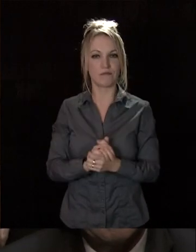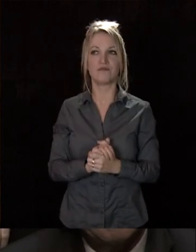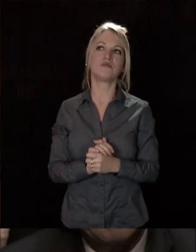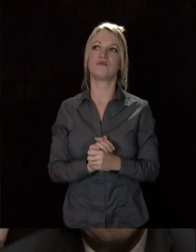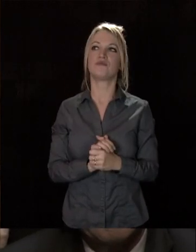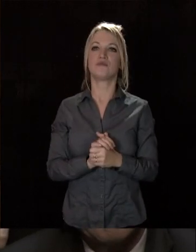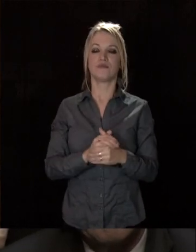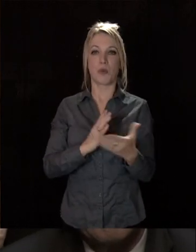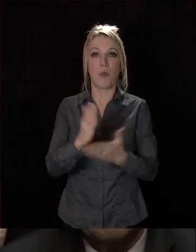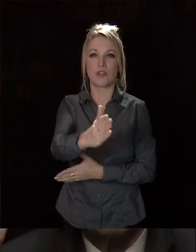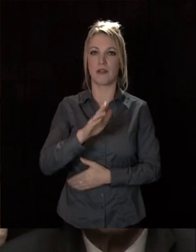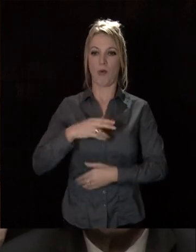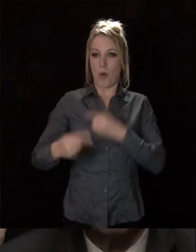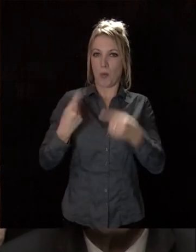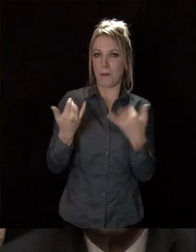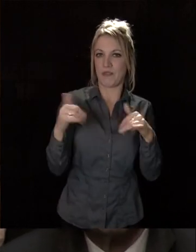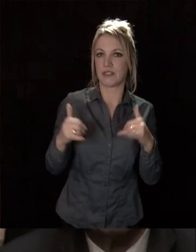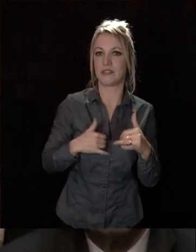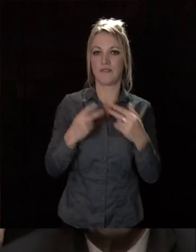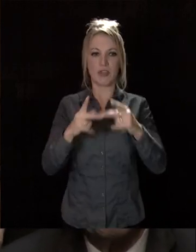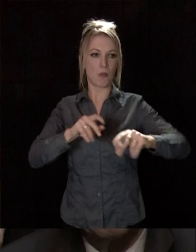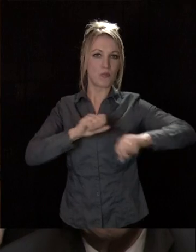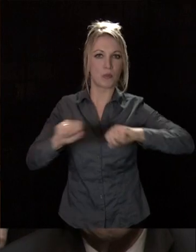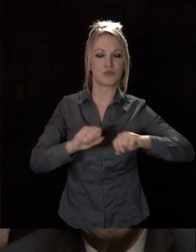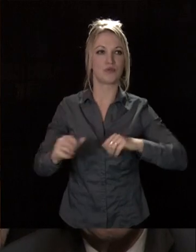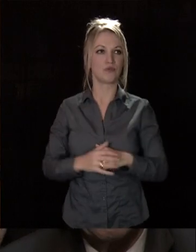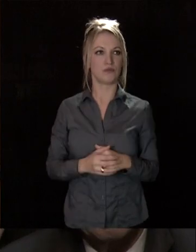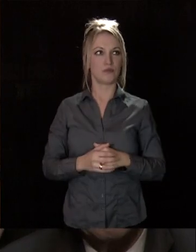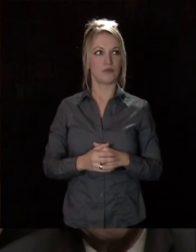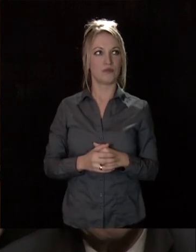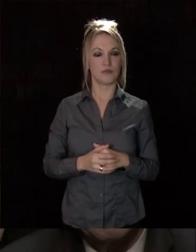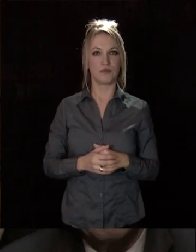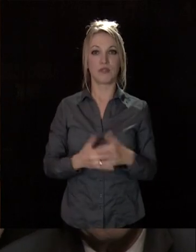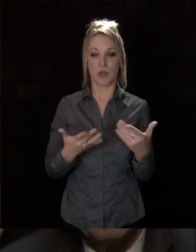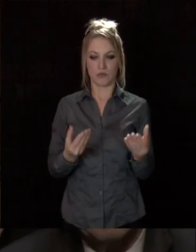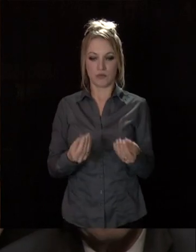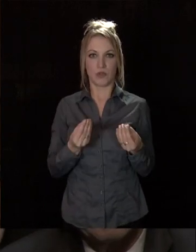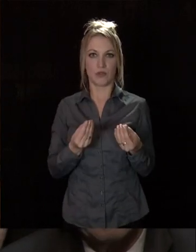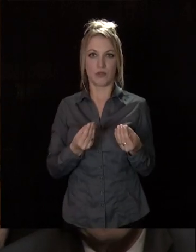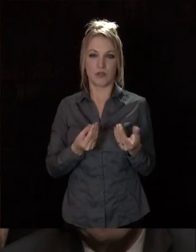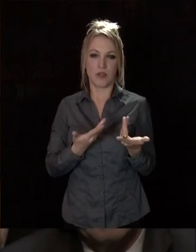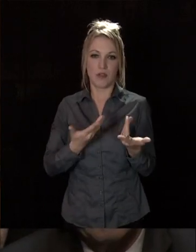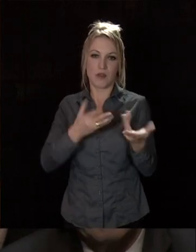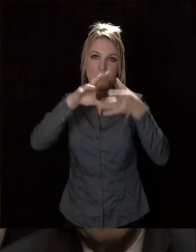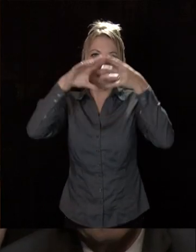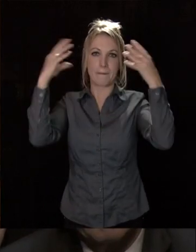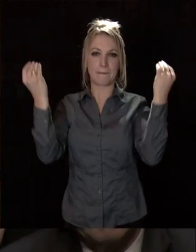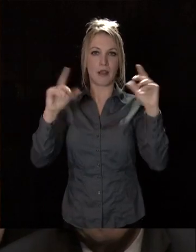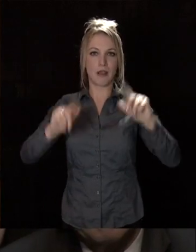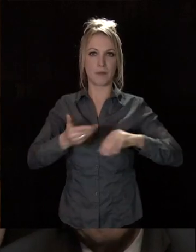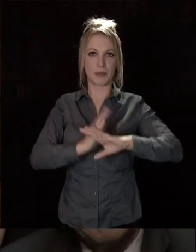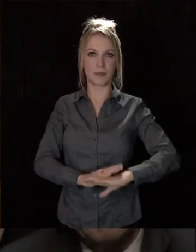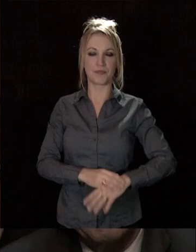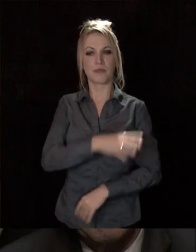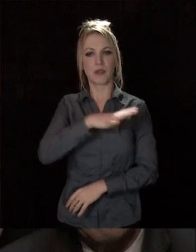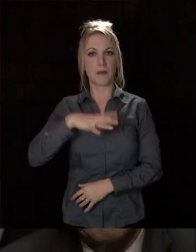projets à mener, une ville qui bouge et qui a, on peut le dire, retrouvé ainsi son âme. Mesdames, Messieurs,